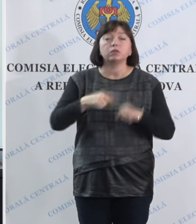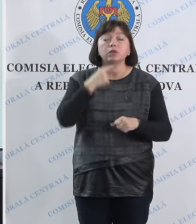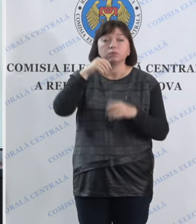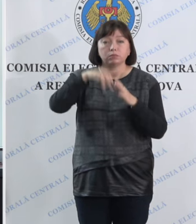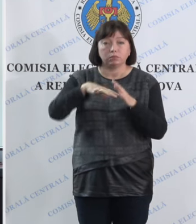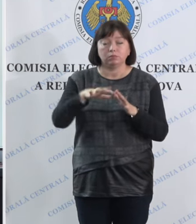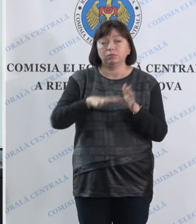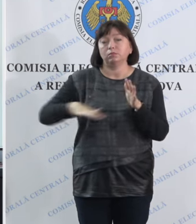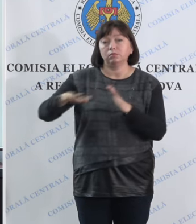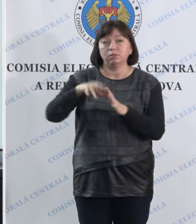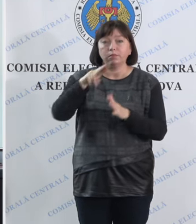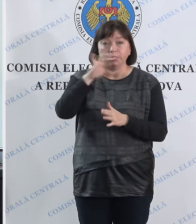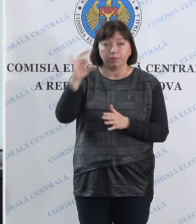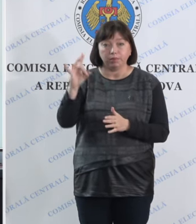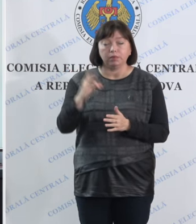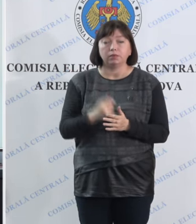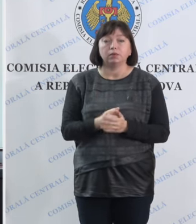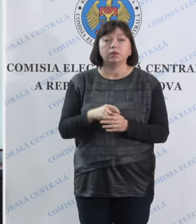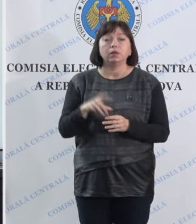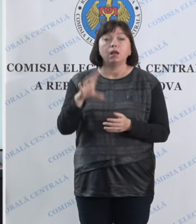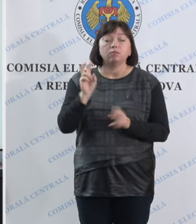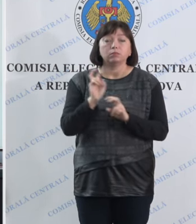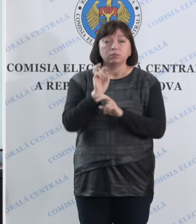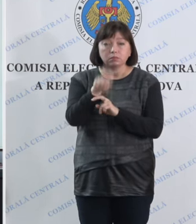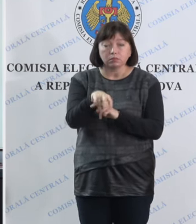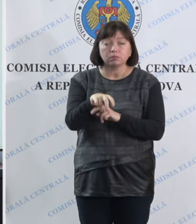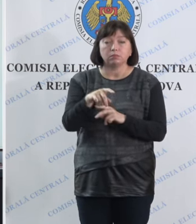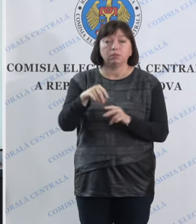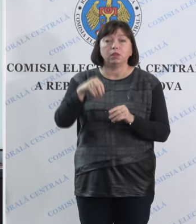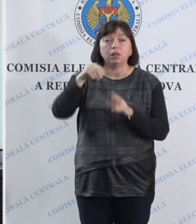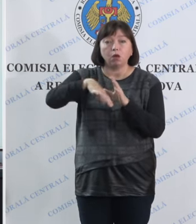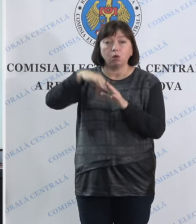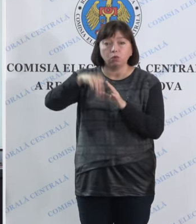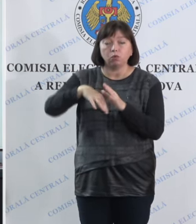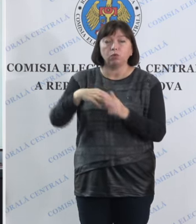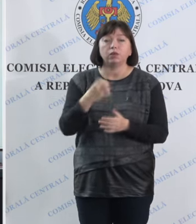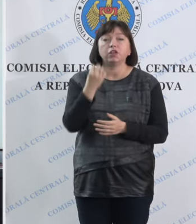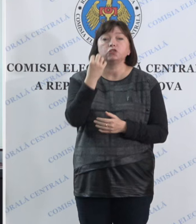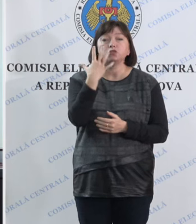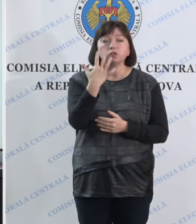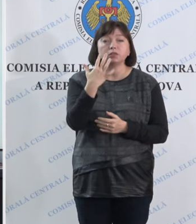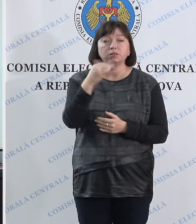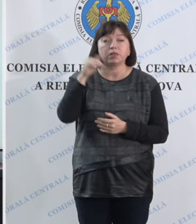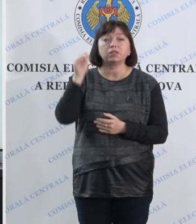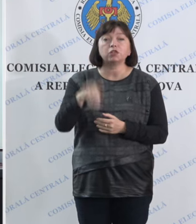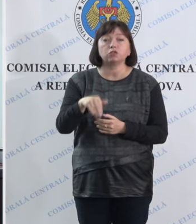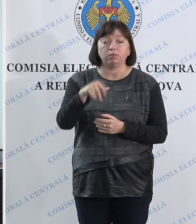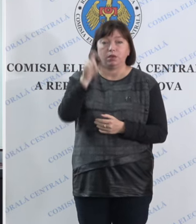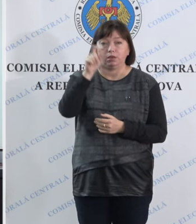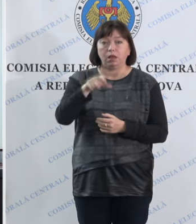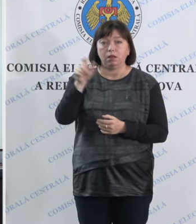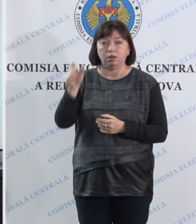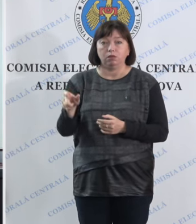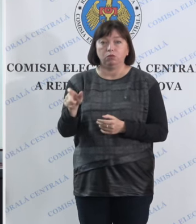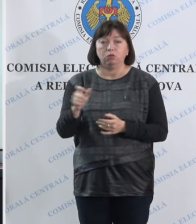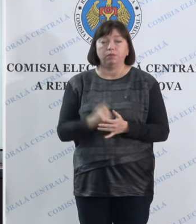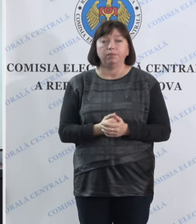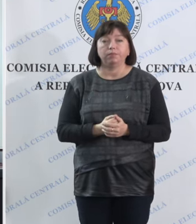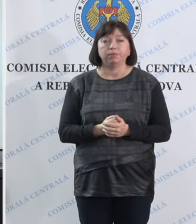localitățile din stânga Nistrului, s-a prezentat la urne 15.000 de alegători.